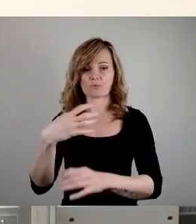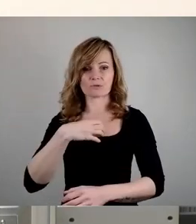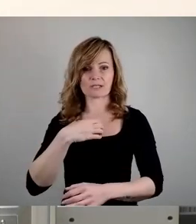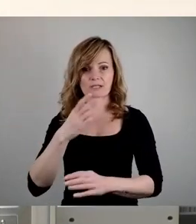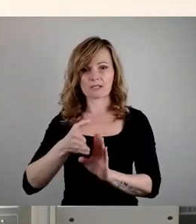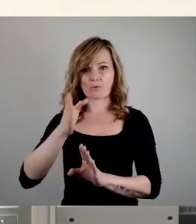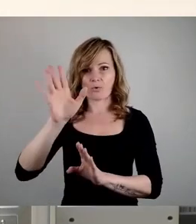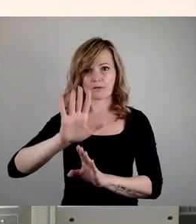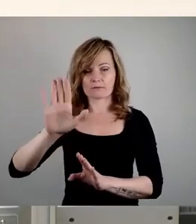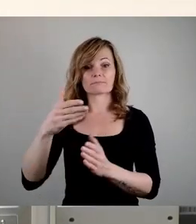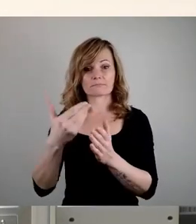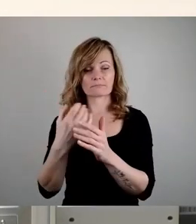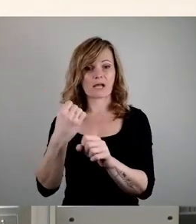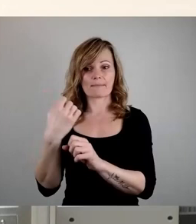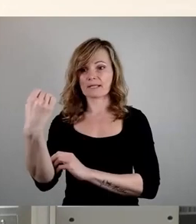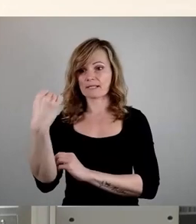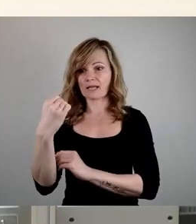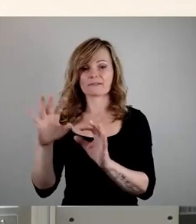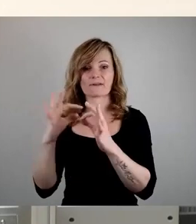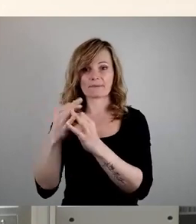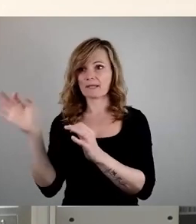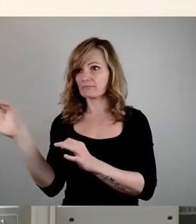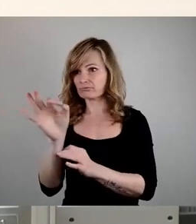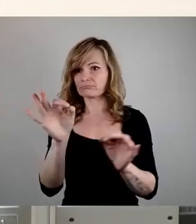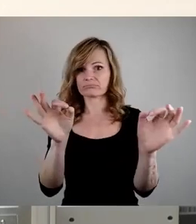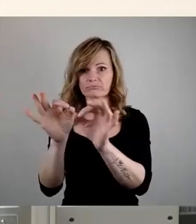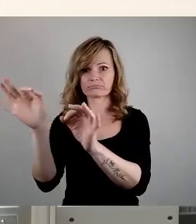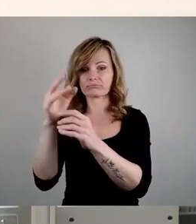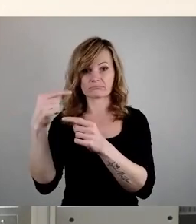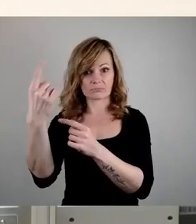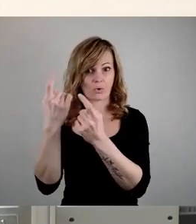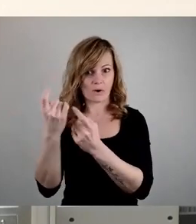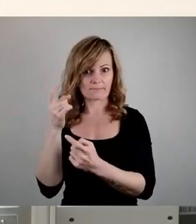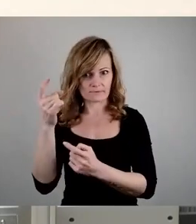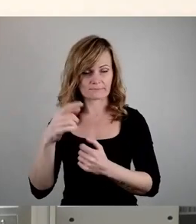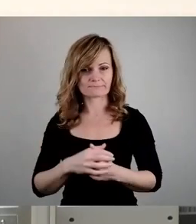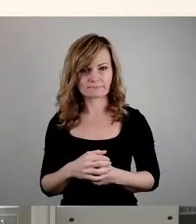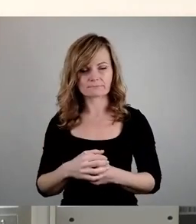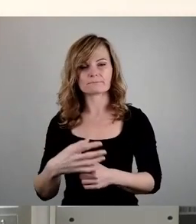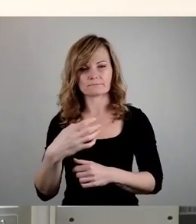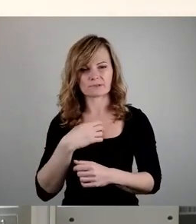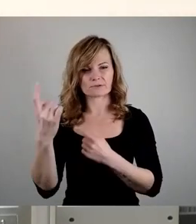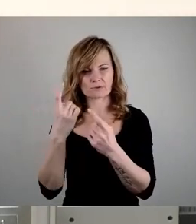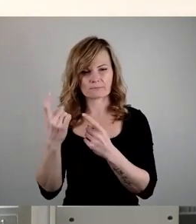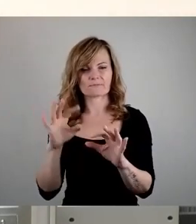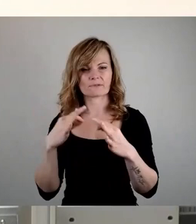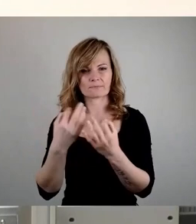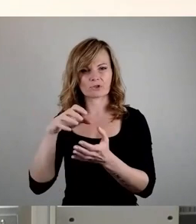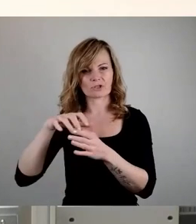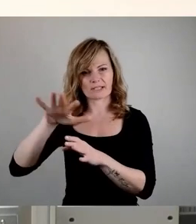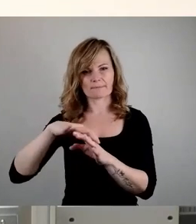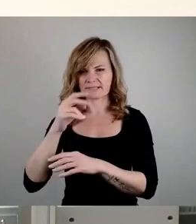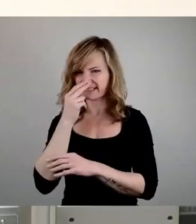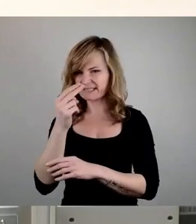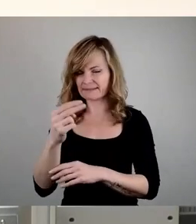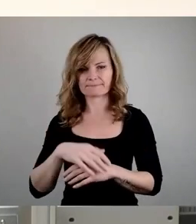Arbeitskräften mit Familien, der Ansiedlungsverhalten dieser und weiterer nach Dresden kommen Familien im Stadtgebiet zu beobachten, die